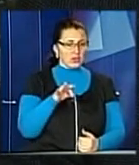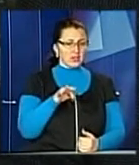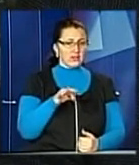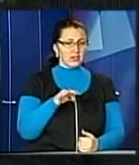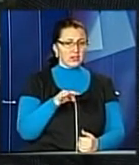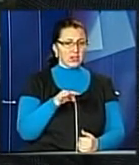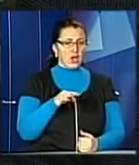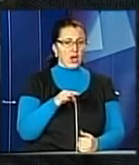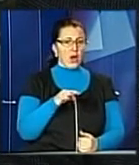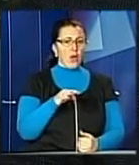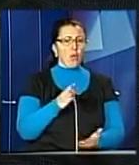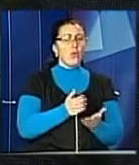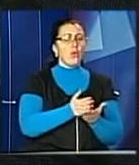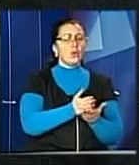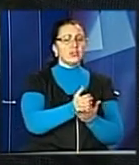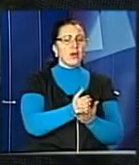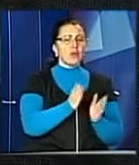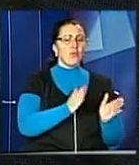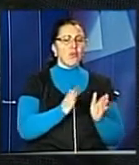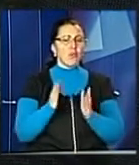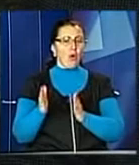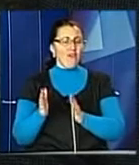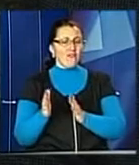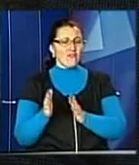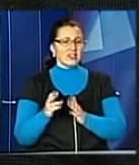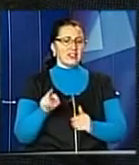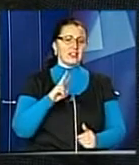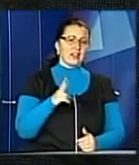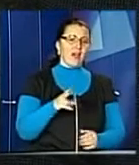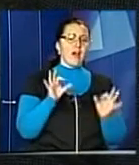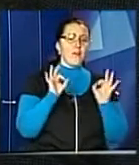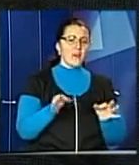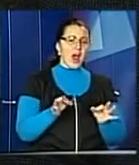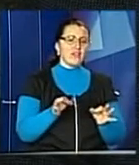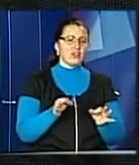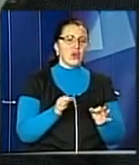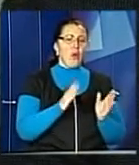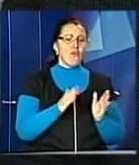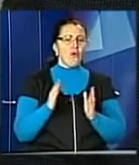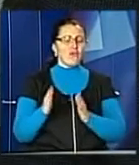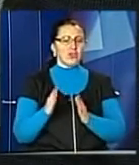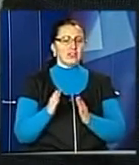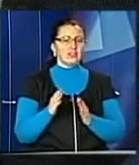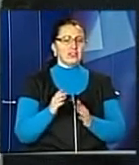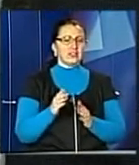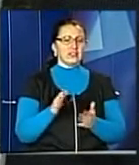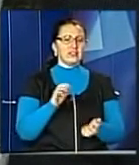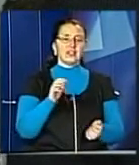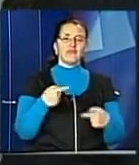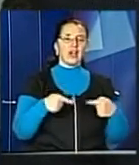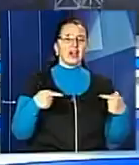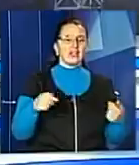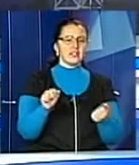поведінкових моделей, з точки зору поводження з твердими побутовими відходами по різних